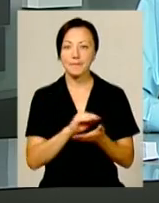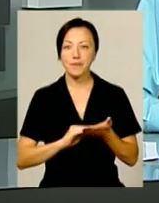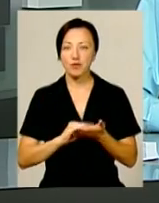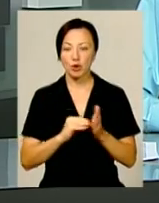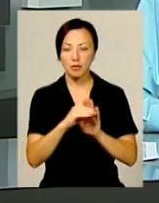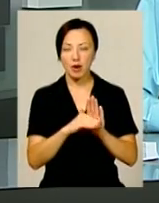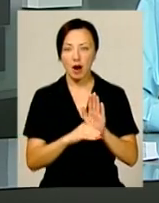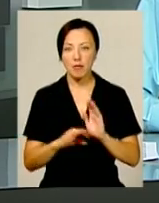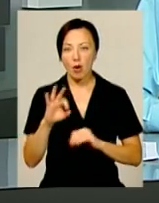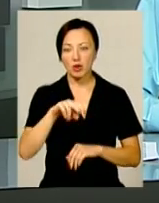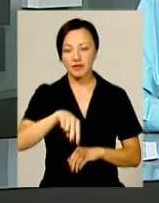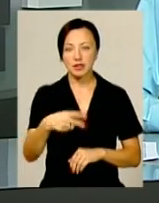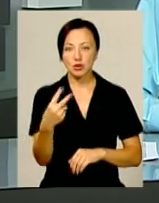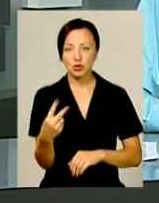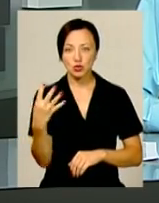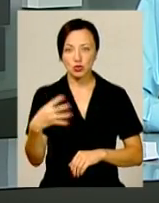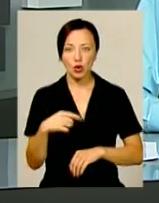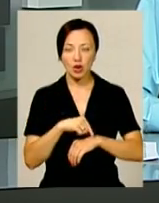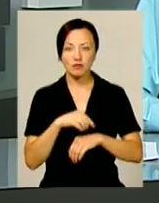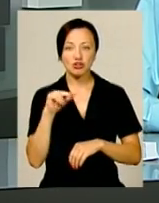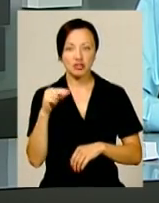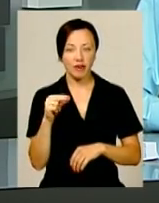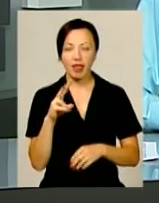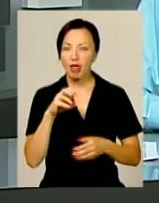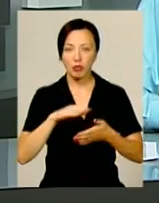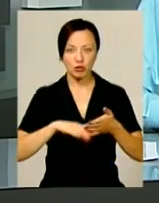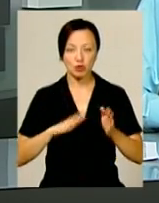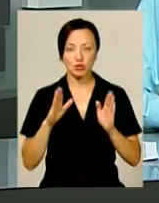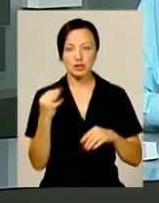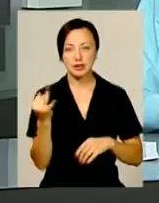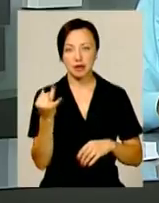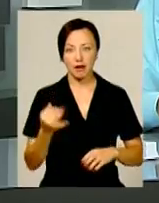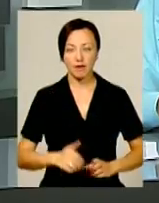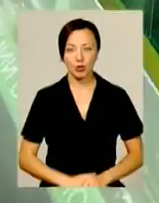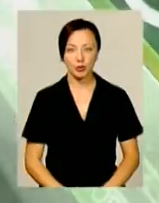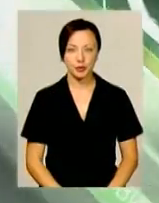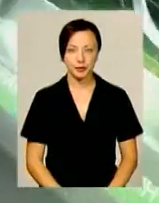передачі о 22.40 у четвер. Не пропустіть, буде цікаво.